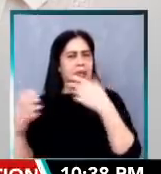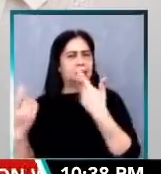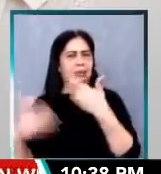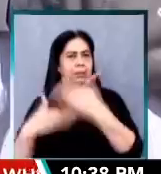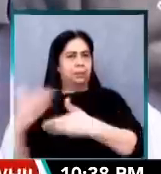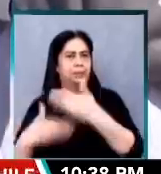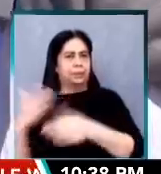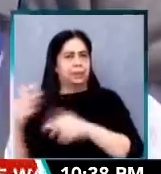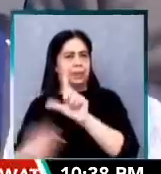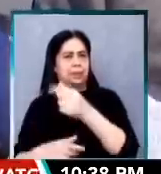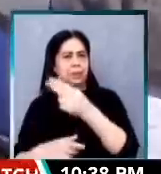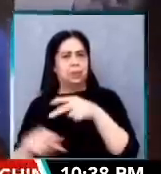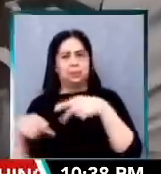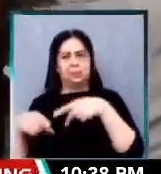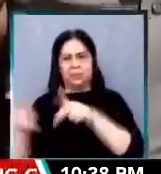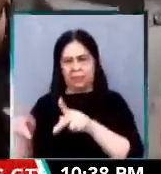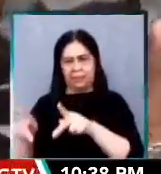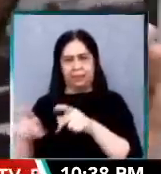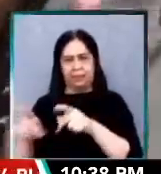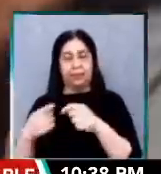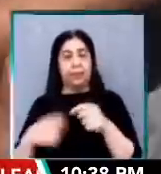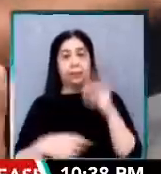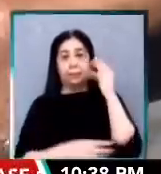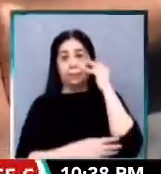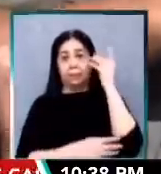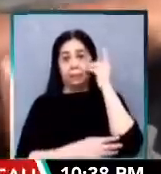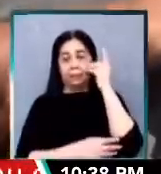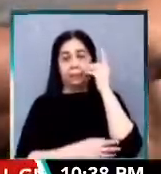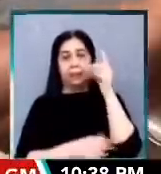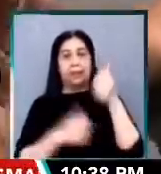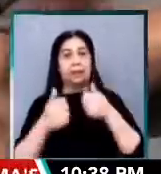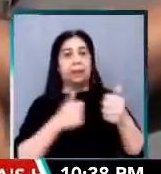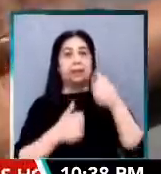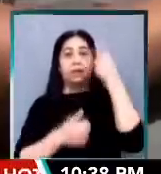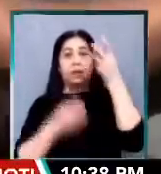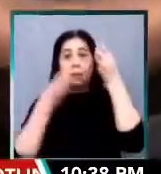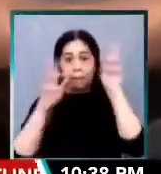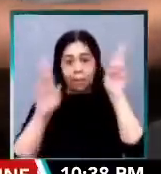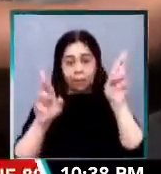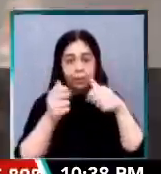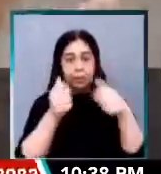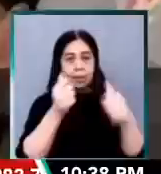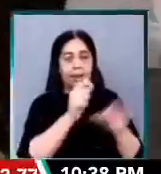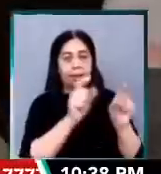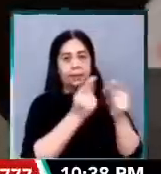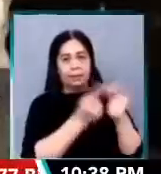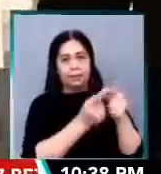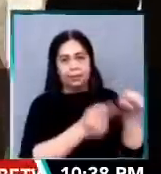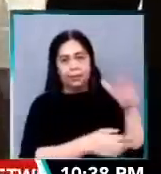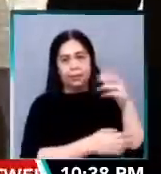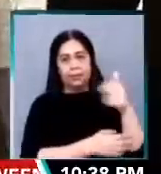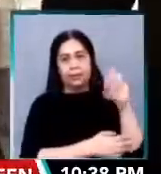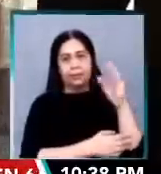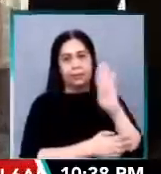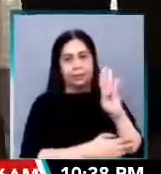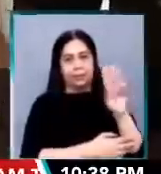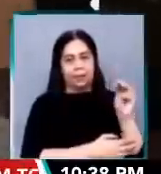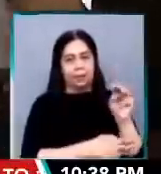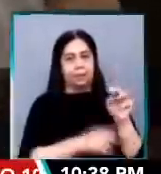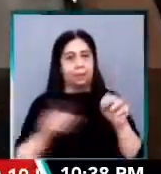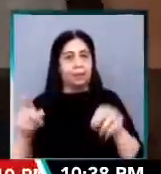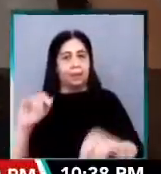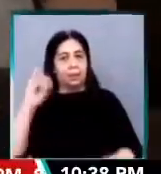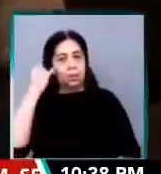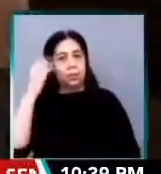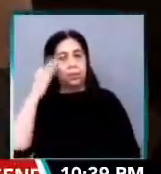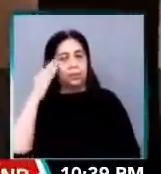permit. Si Defensor ay tumatakbong mayor ng Quezon City sa ilalim ng tikat ni Marcos. Habang tumatakbo naman para sa re-election